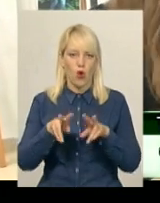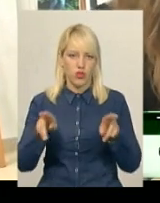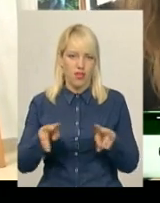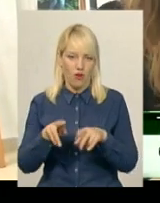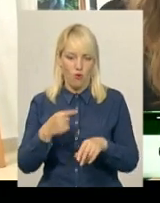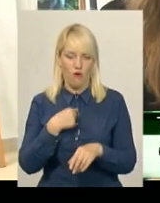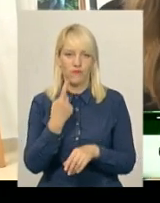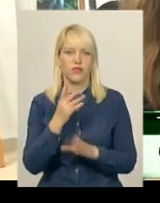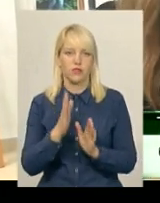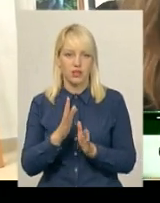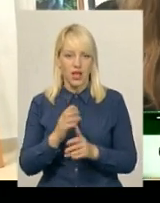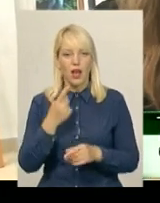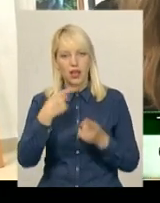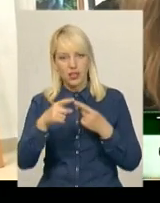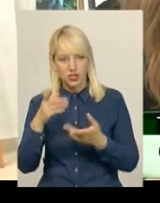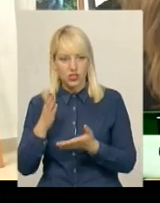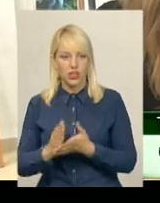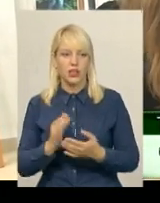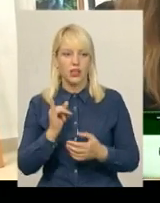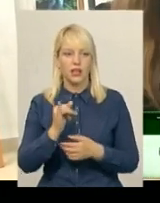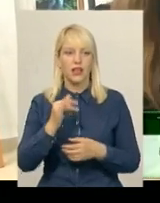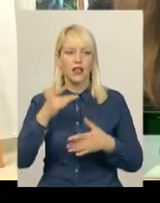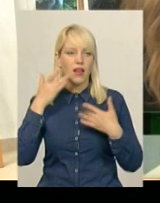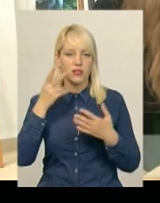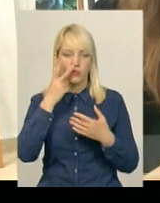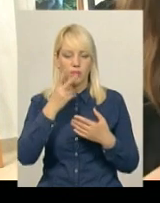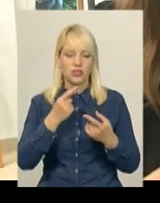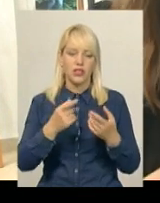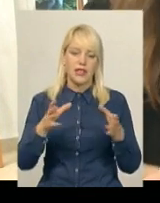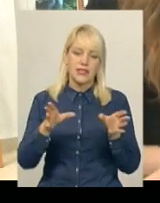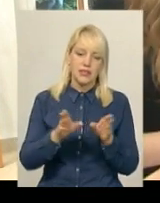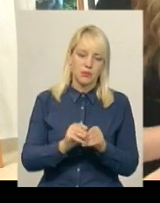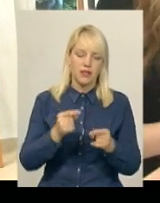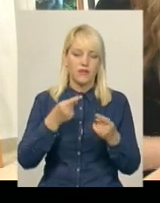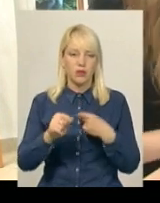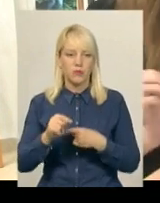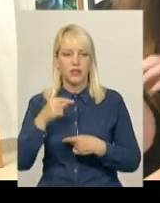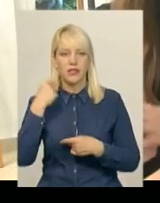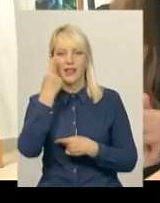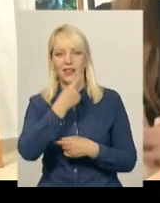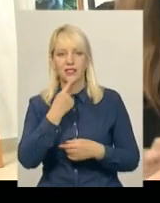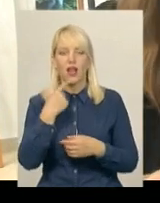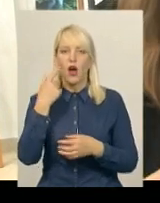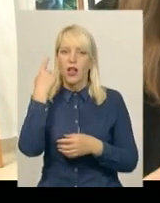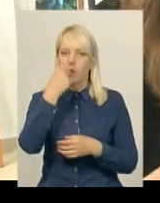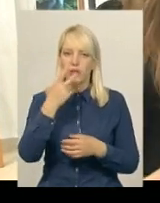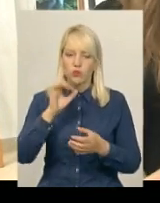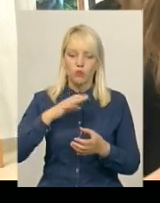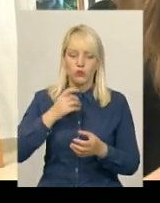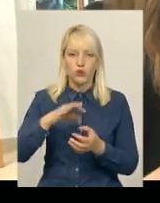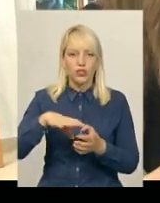власне, зараз на потусвітлинах легше побачити спільні відмінні риси. Там обличчя трошки, виду вже трошки кругліші.